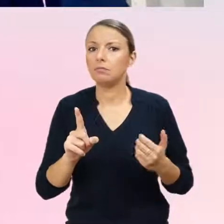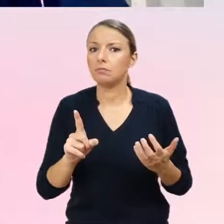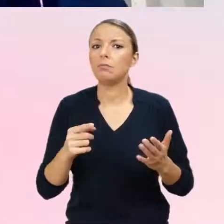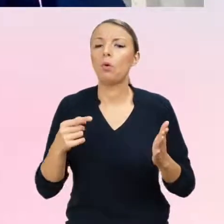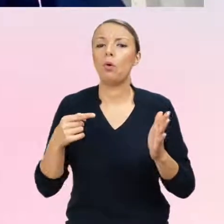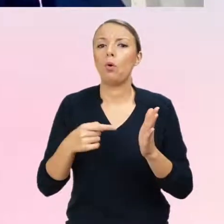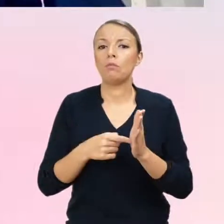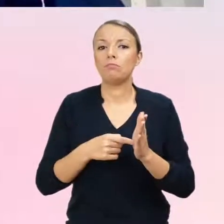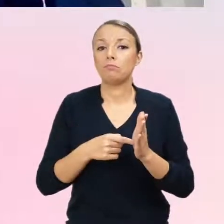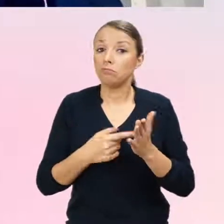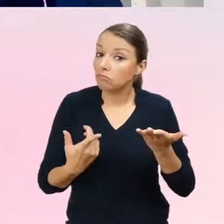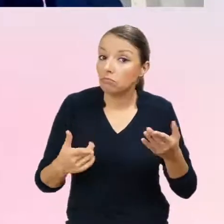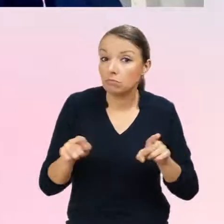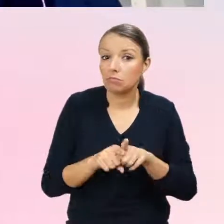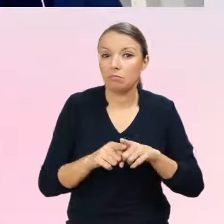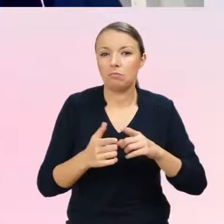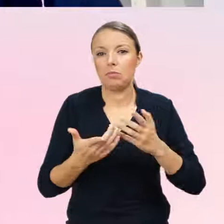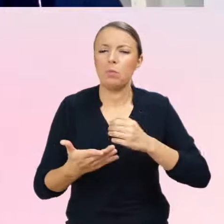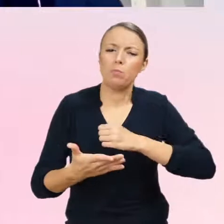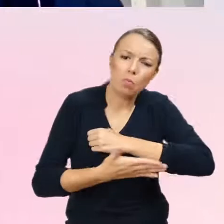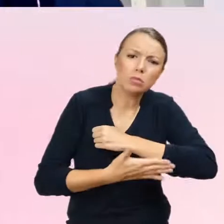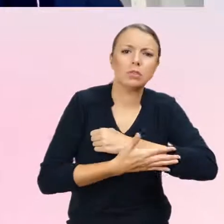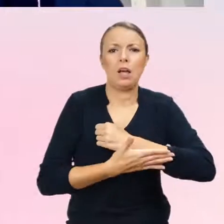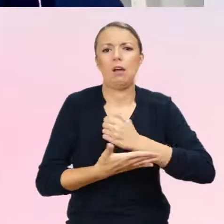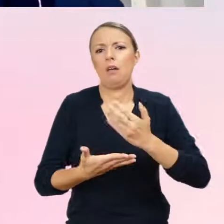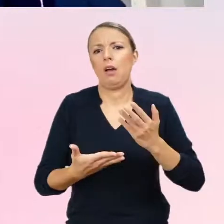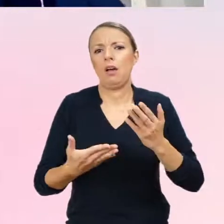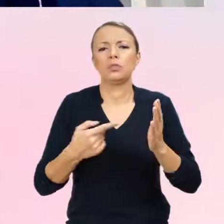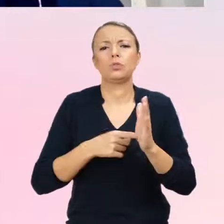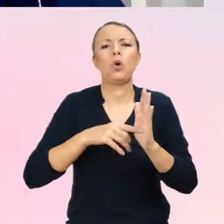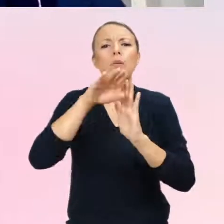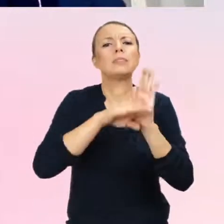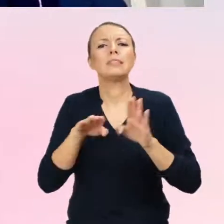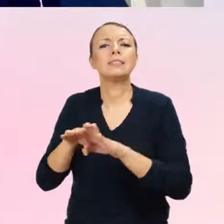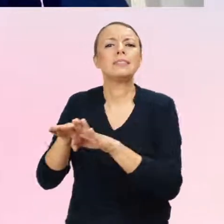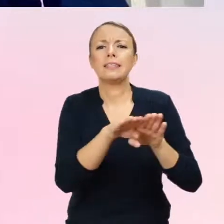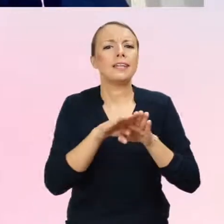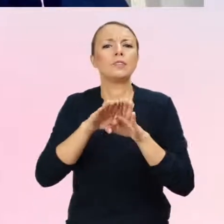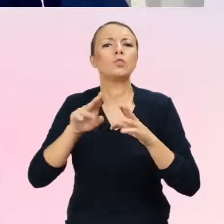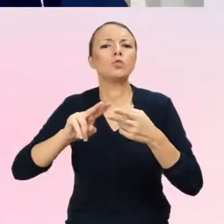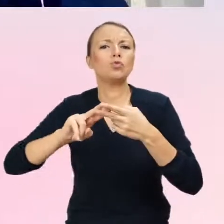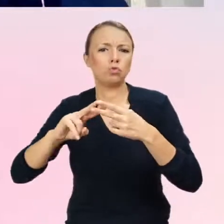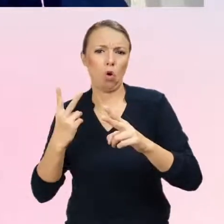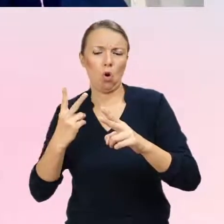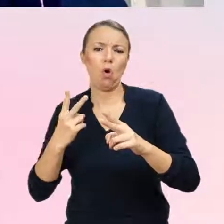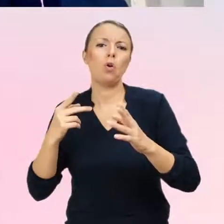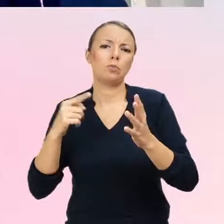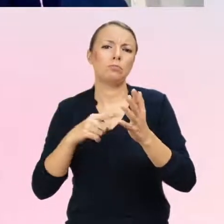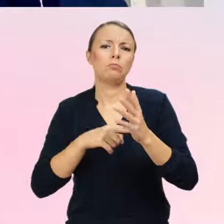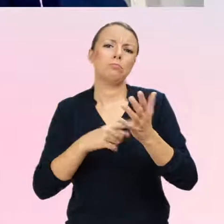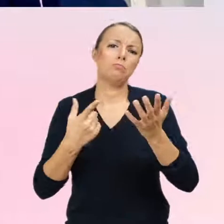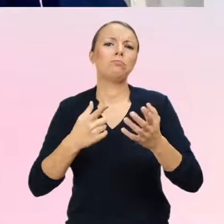podstawowo czy jakby wyjściowo jednak standardy w oparciu o podstępowanie medyczne,